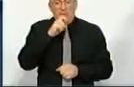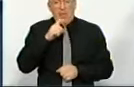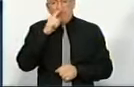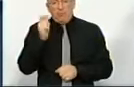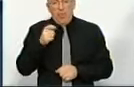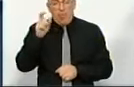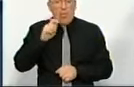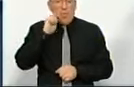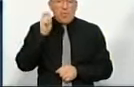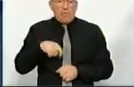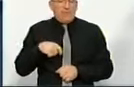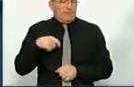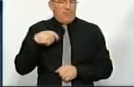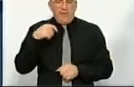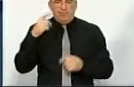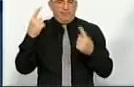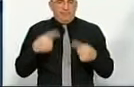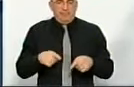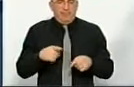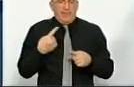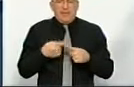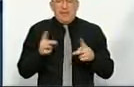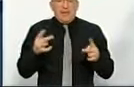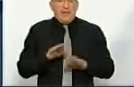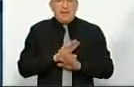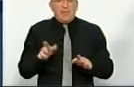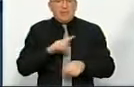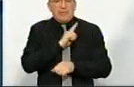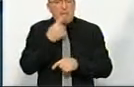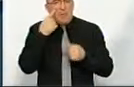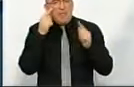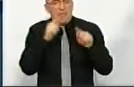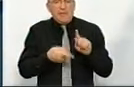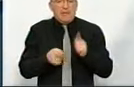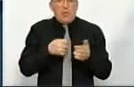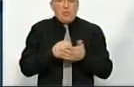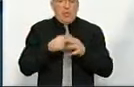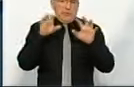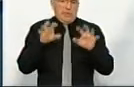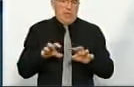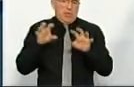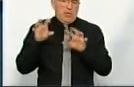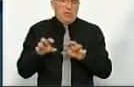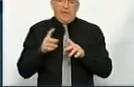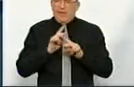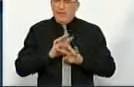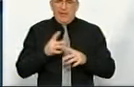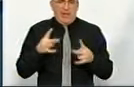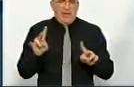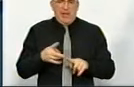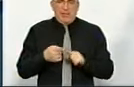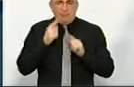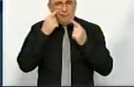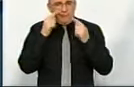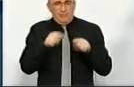бюрократами країна приречена. І навпаки. Не треба сильно робити акцент на змінах до законодавства. Не треба сильно робити